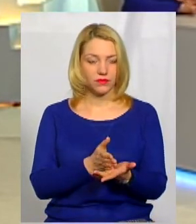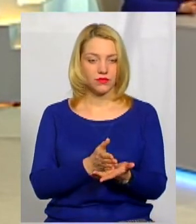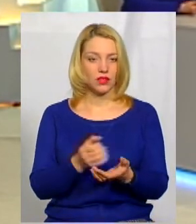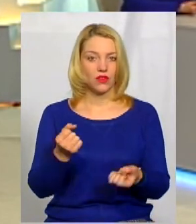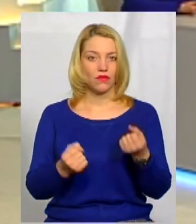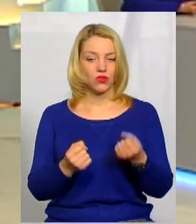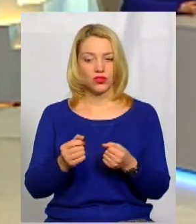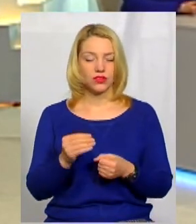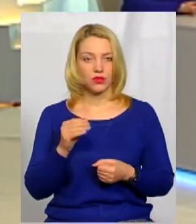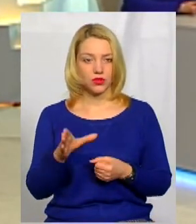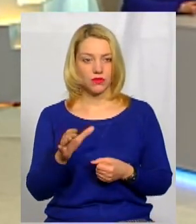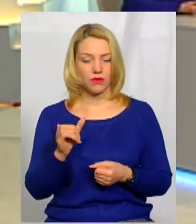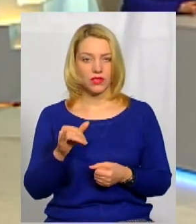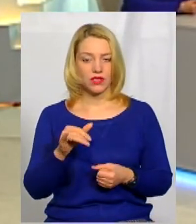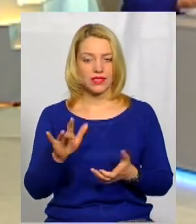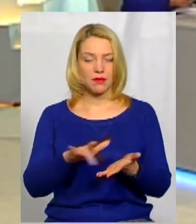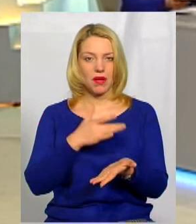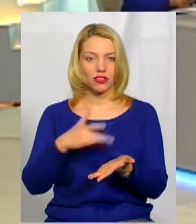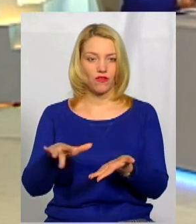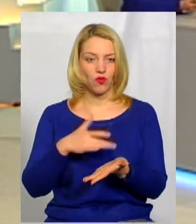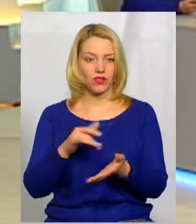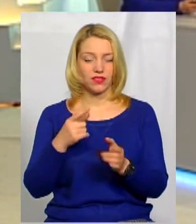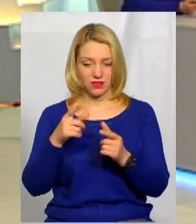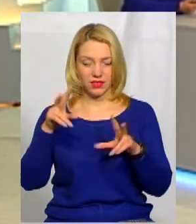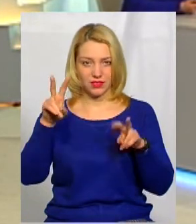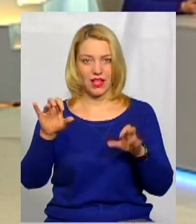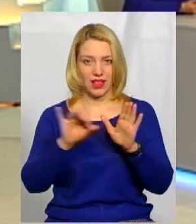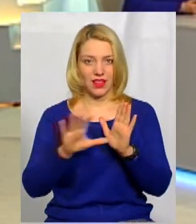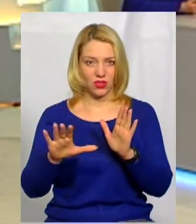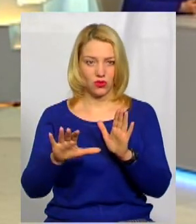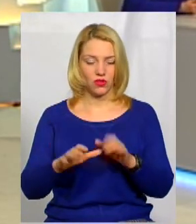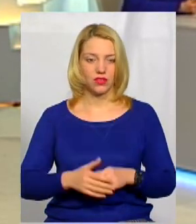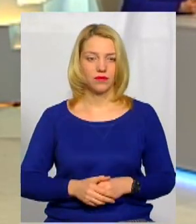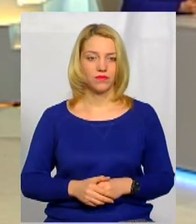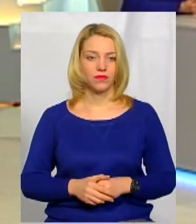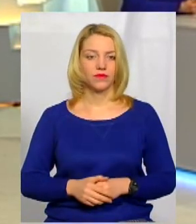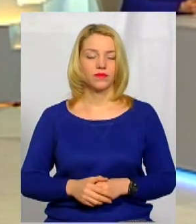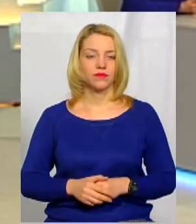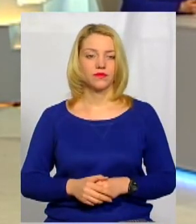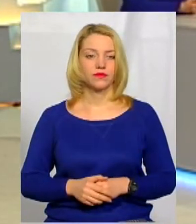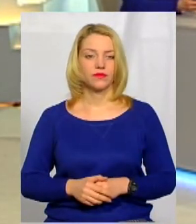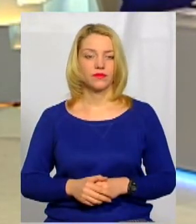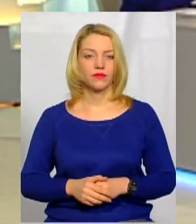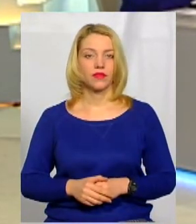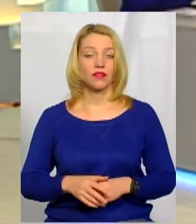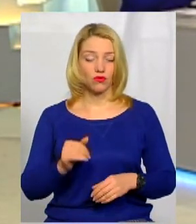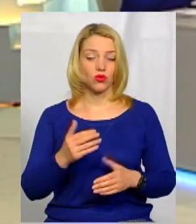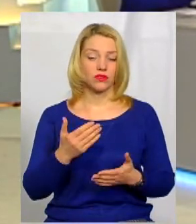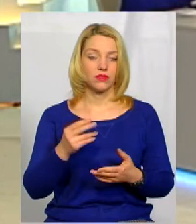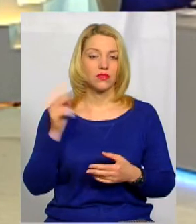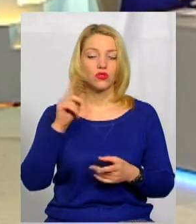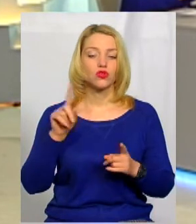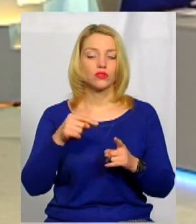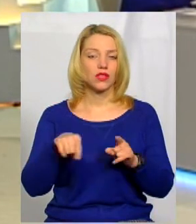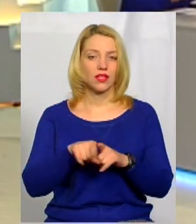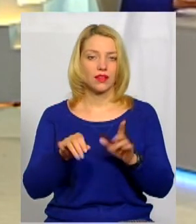водійське посвідчення в смартфоні. Електронне, так? Електронне, Чи свідоцтво в реєстрації транспортного засобу. так, так. От теоретично розкажіть,